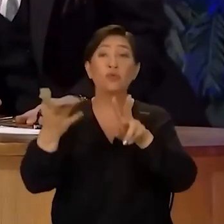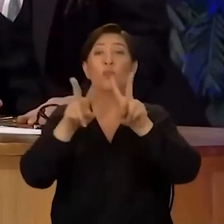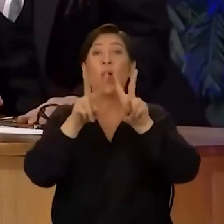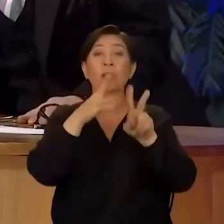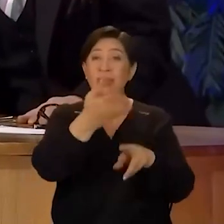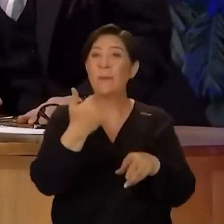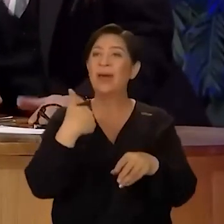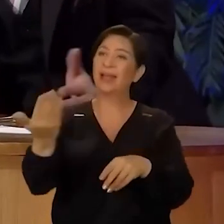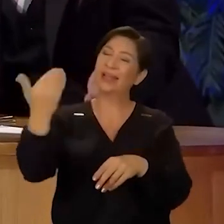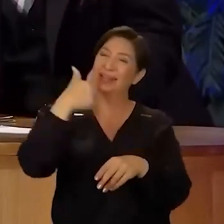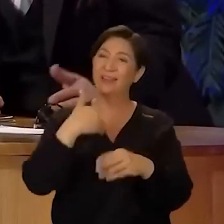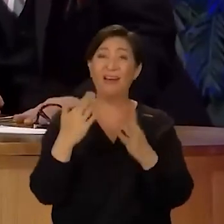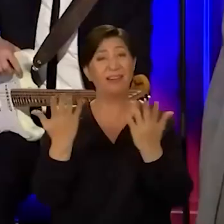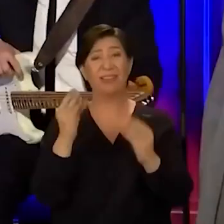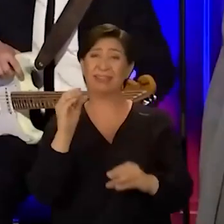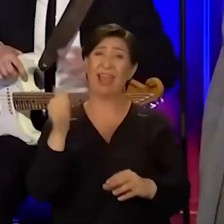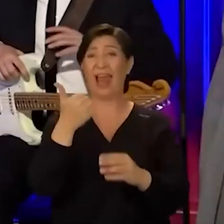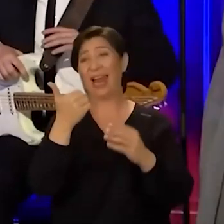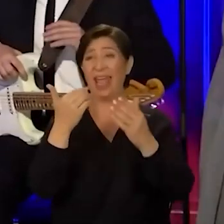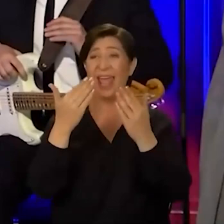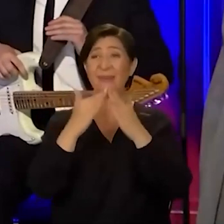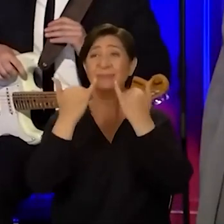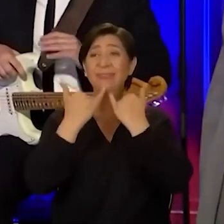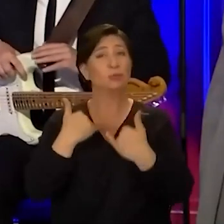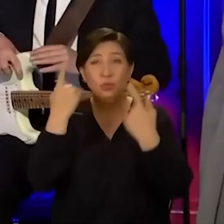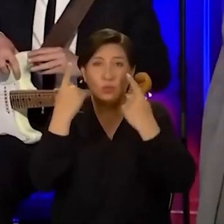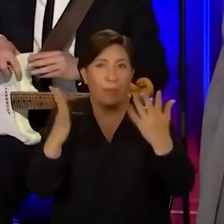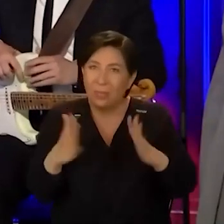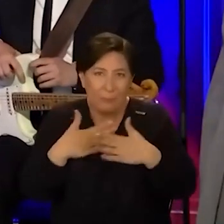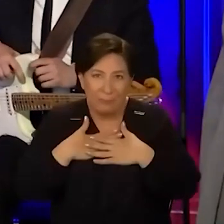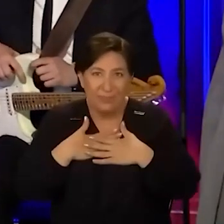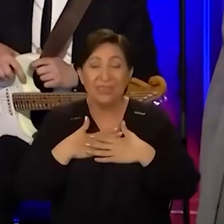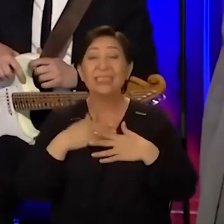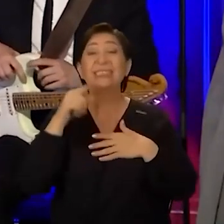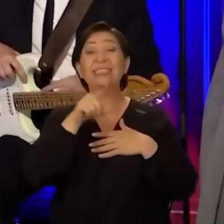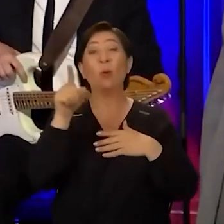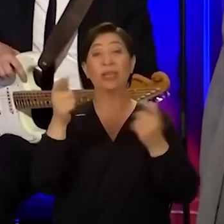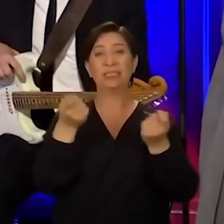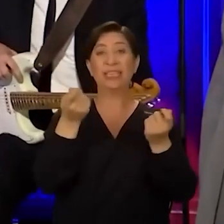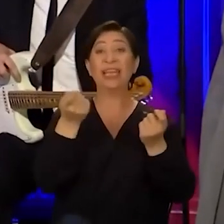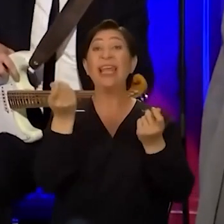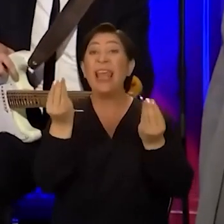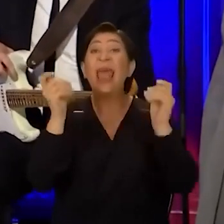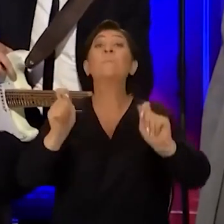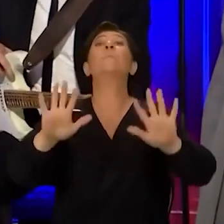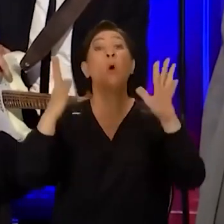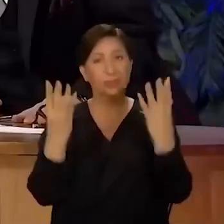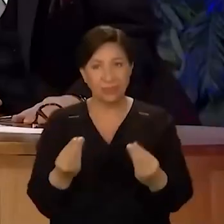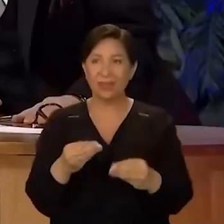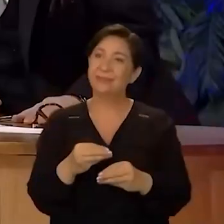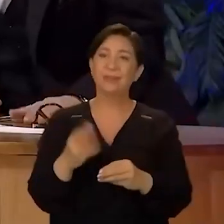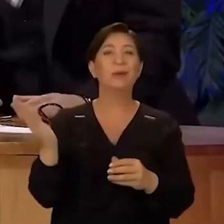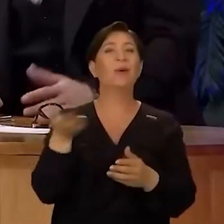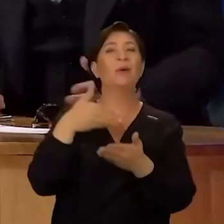Murat bana geldiğinde eve falan ne değerli bir insan geldi gibi bir düşünceye kapılmadım yani değil mi? Sen onlar işlerini iyi yapmıyor olsa… Öyle